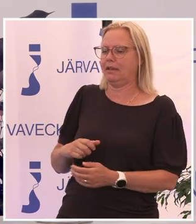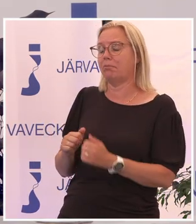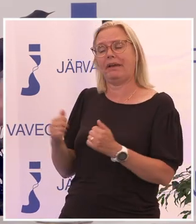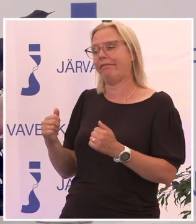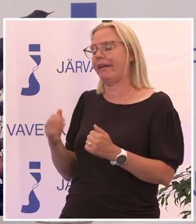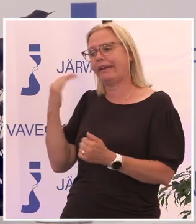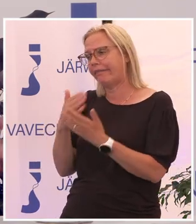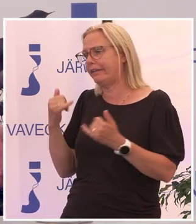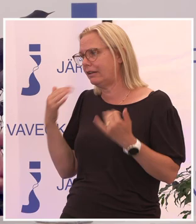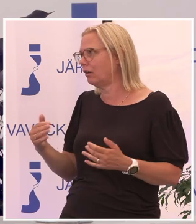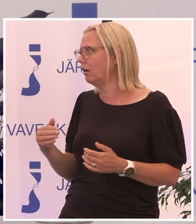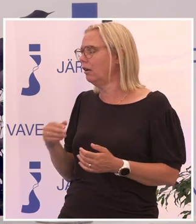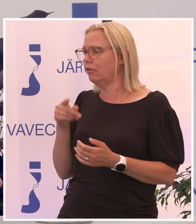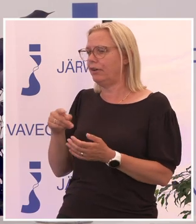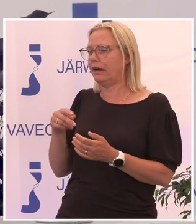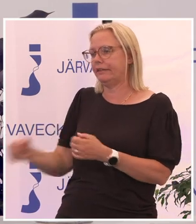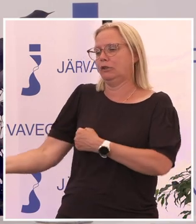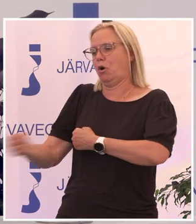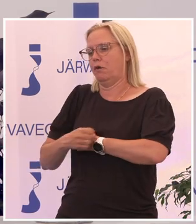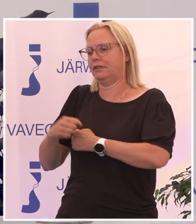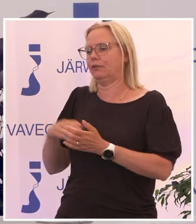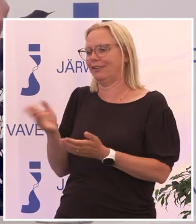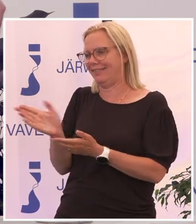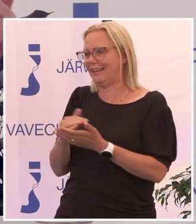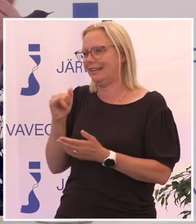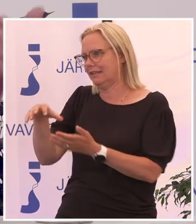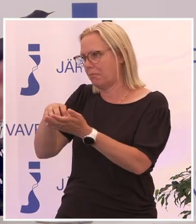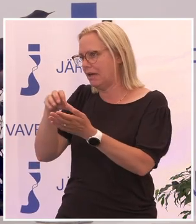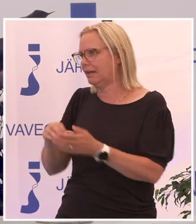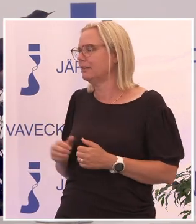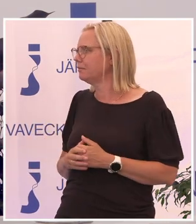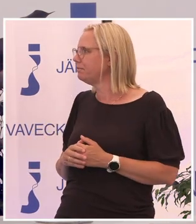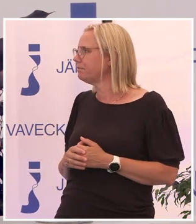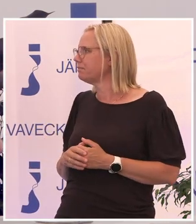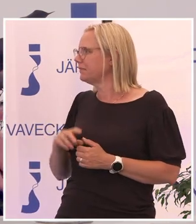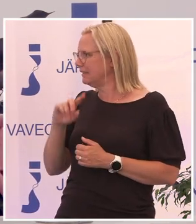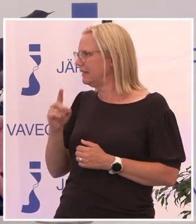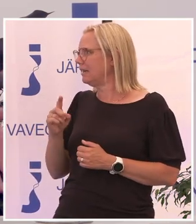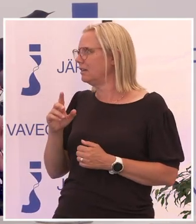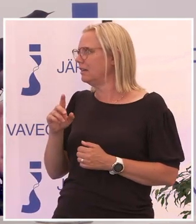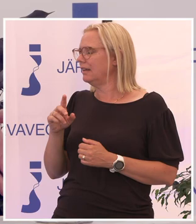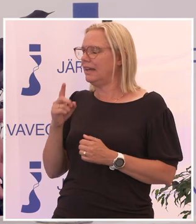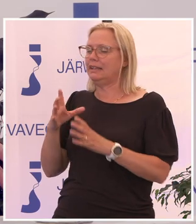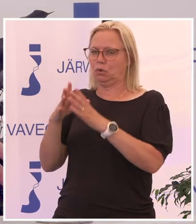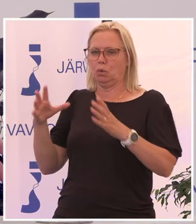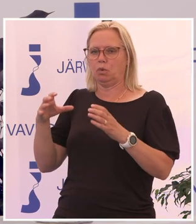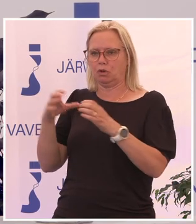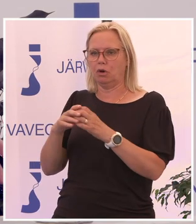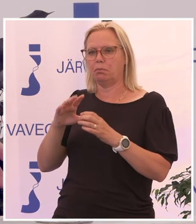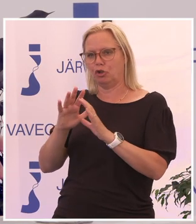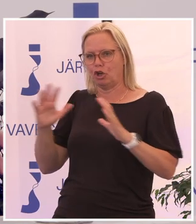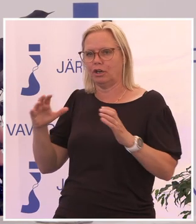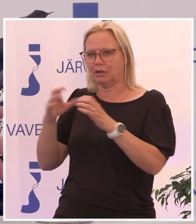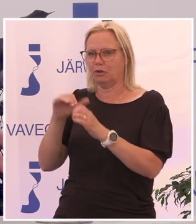inte göra för han är ju avstängd från den delen av samhället. Sen har vi att vi ser att en stor grupp och en ökande grupp i